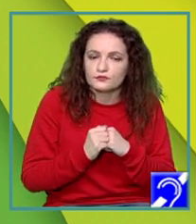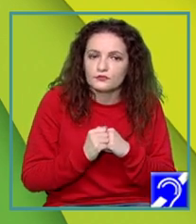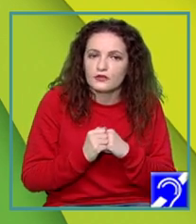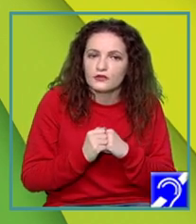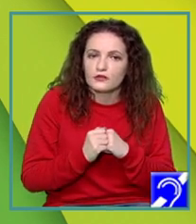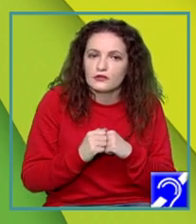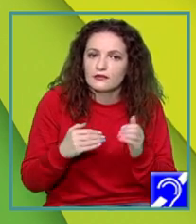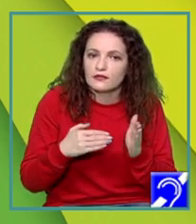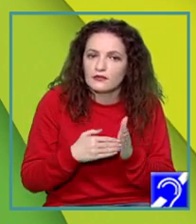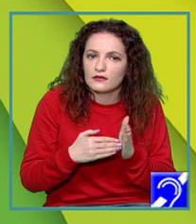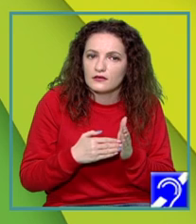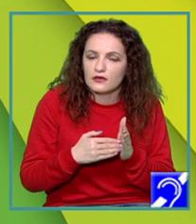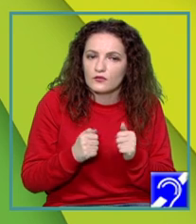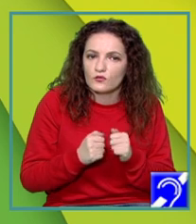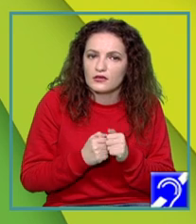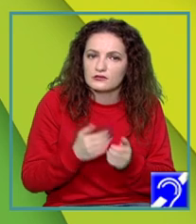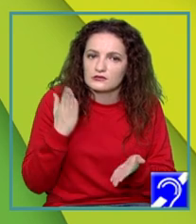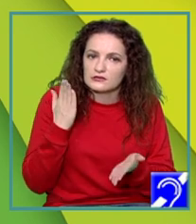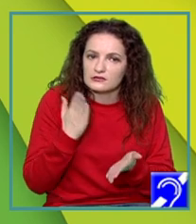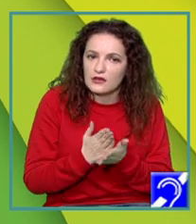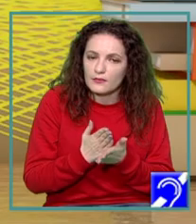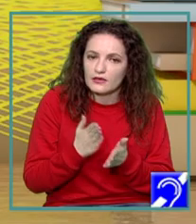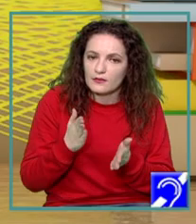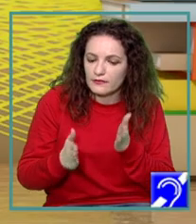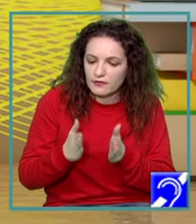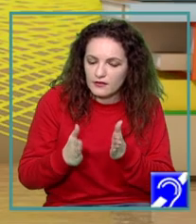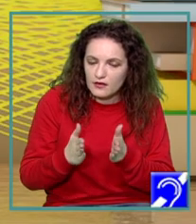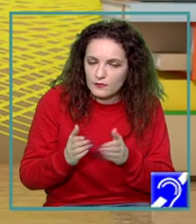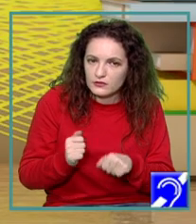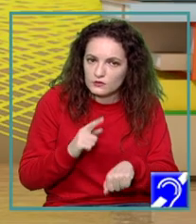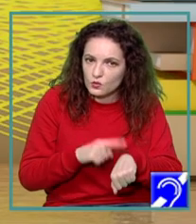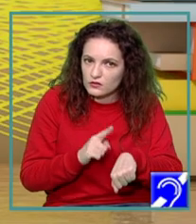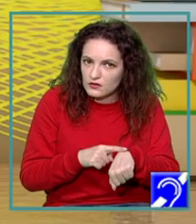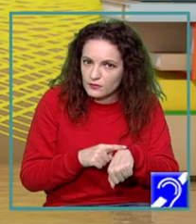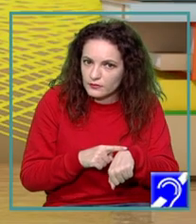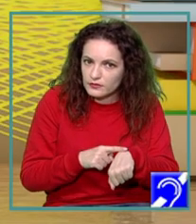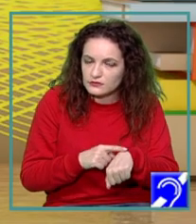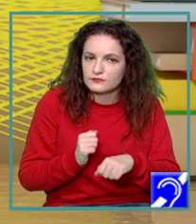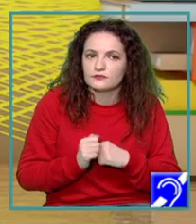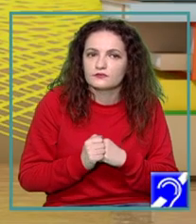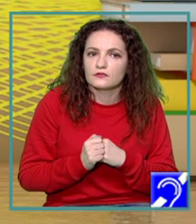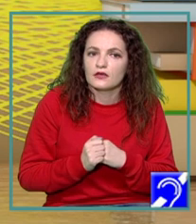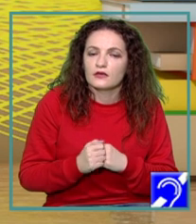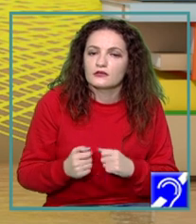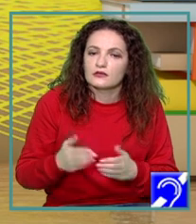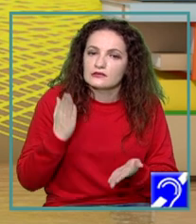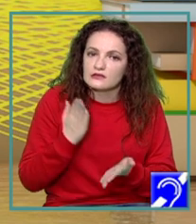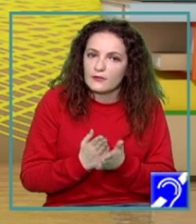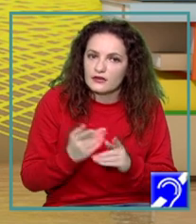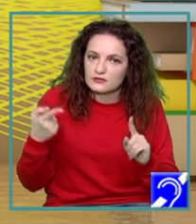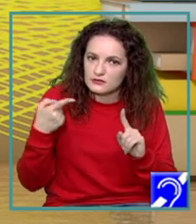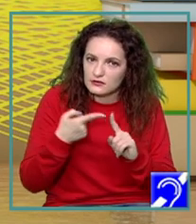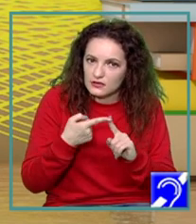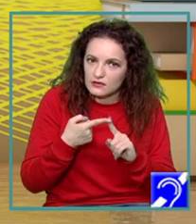asemenea ar trebui să ne autoimpunem termene limită. Ok, mi-am stabilit un obiectiv, am stabilit și care sunt